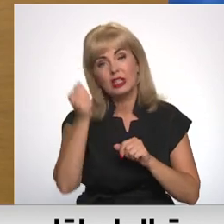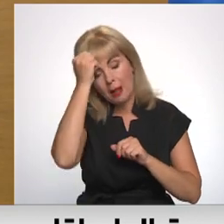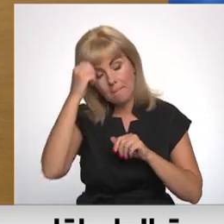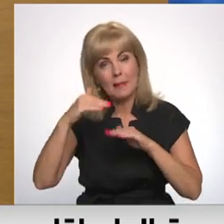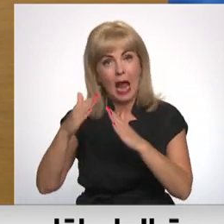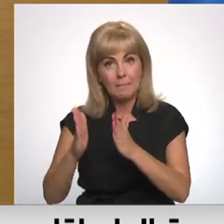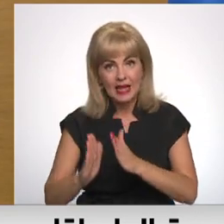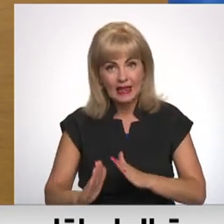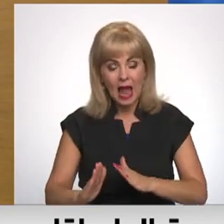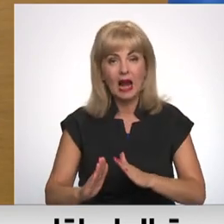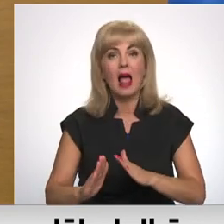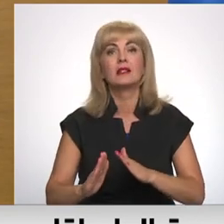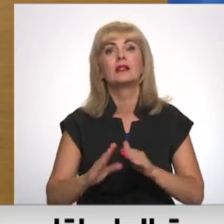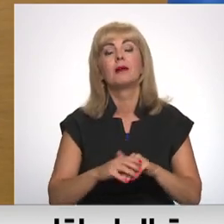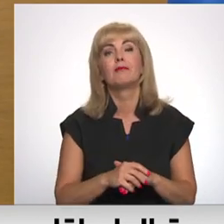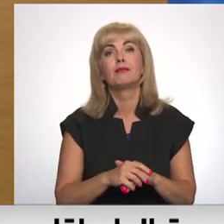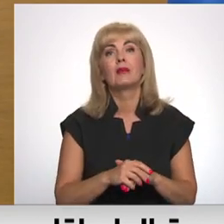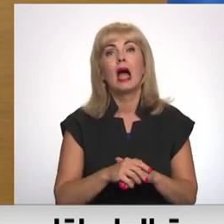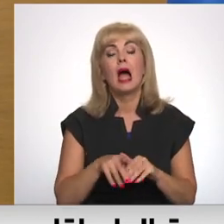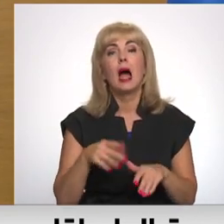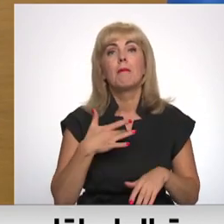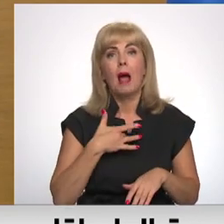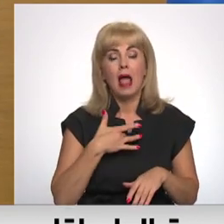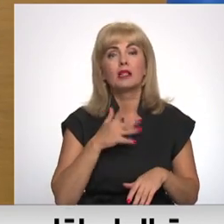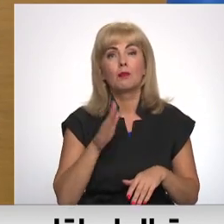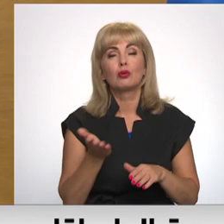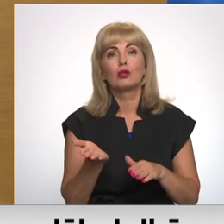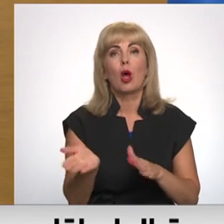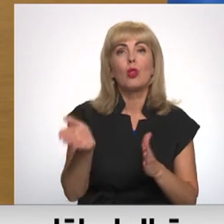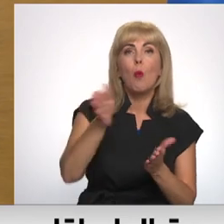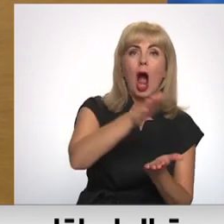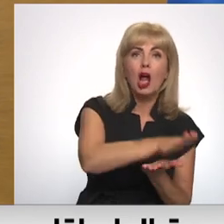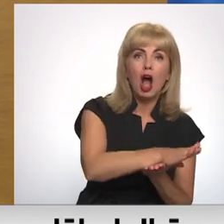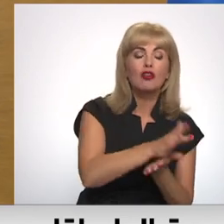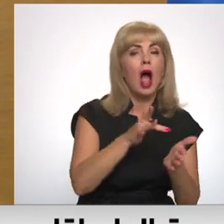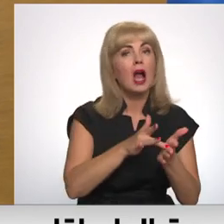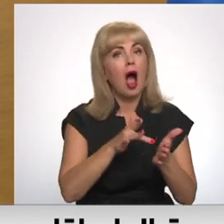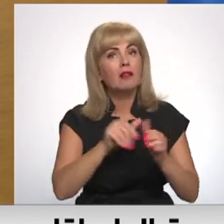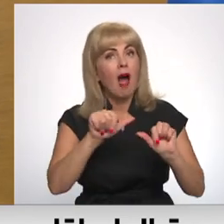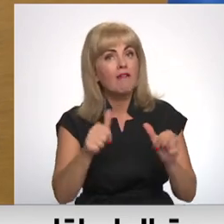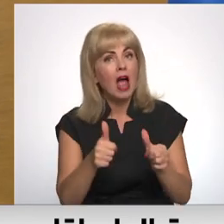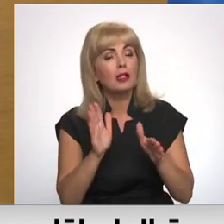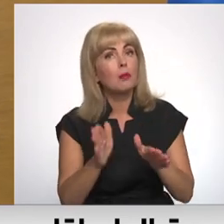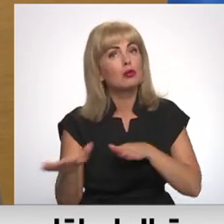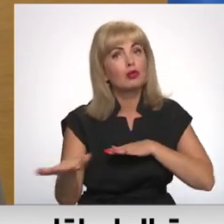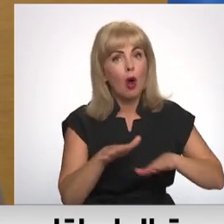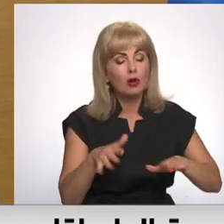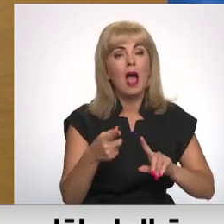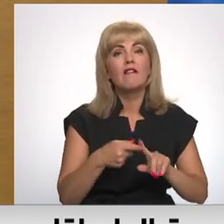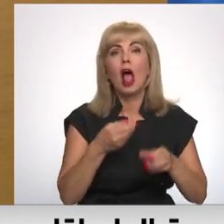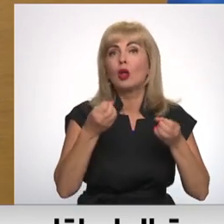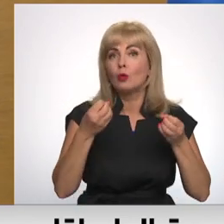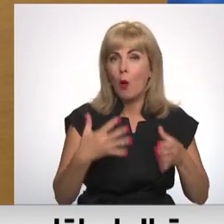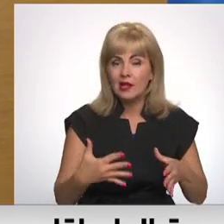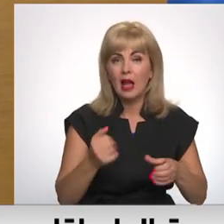strēle, tā visticamāk būs nogāšana. Bet kādā veidā šī nogāšana tiks organizēta, tas vēl tiks precizētas darbu